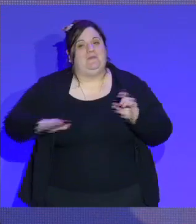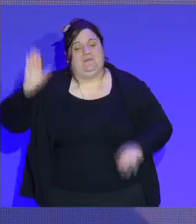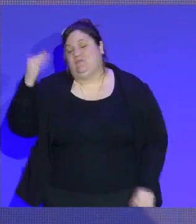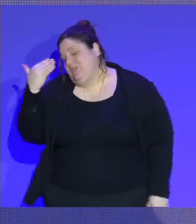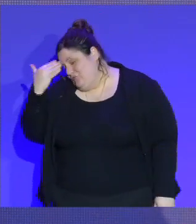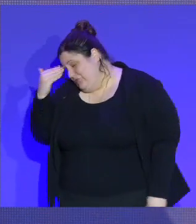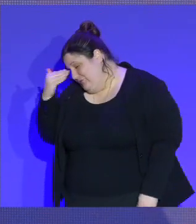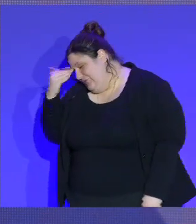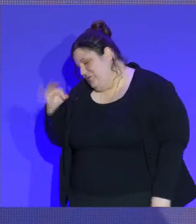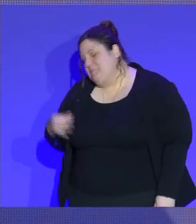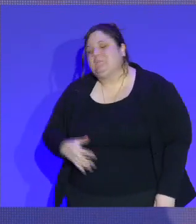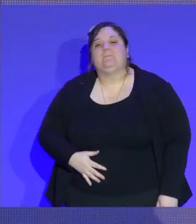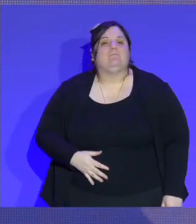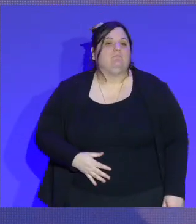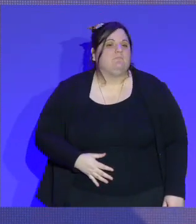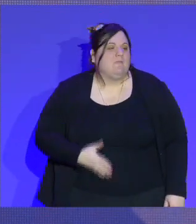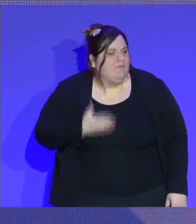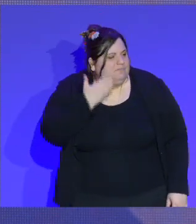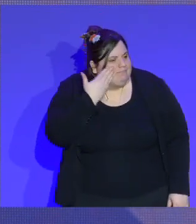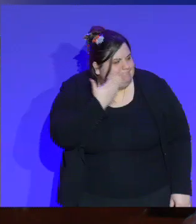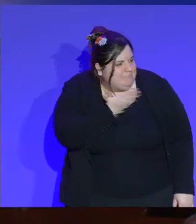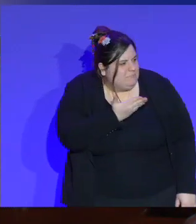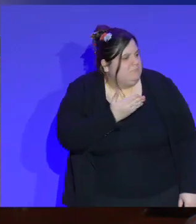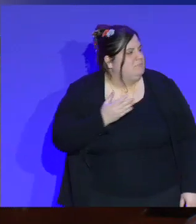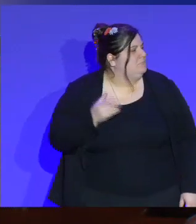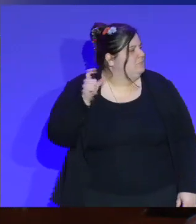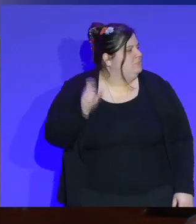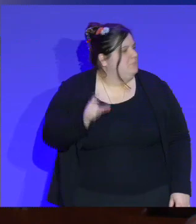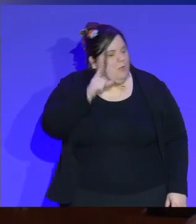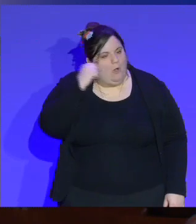Régis, qui est là, que vous connaissez, sur la question de la fête du sport.